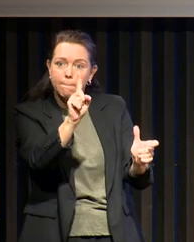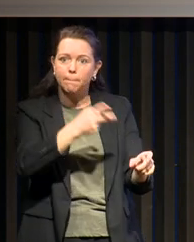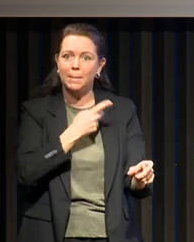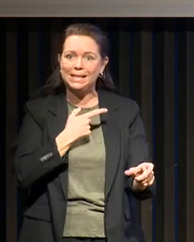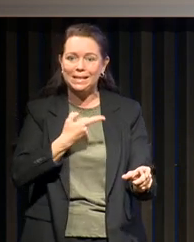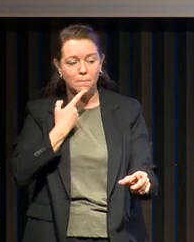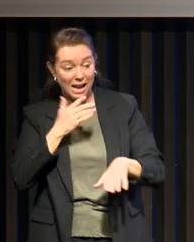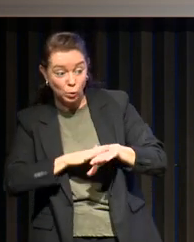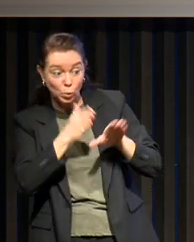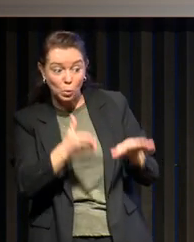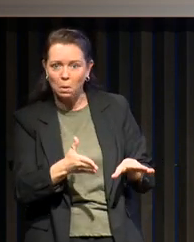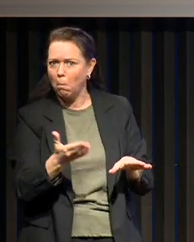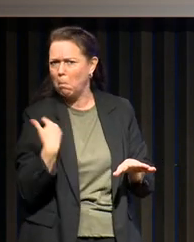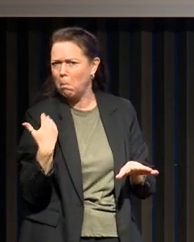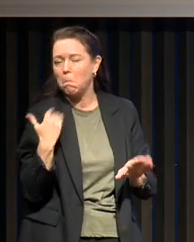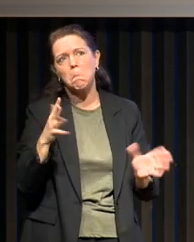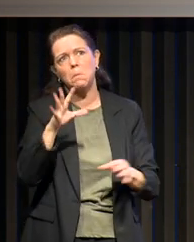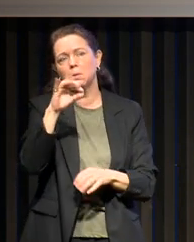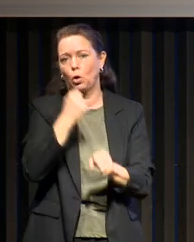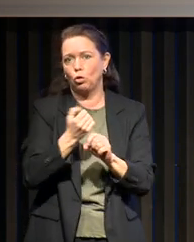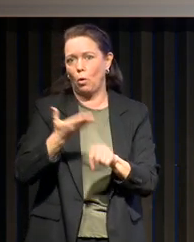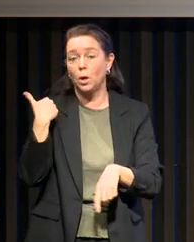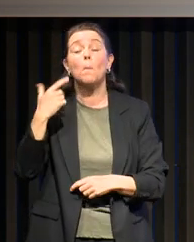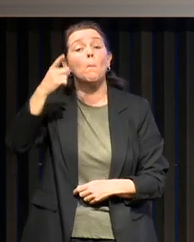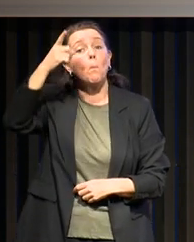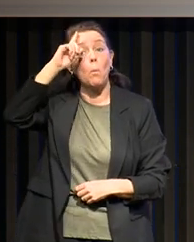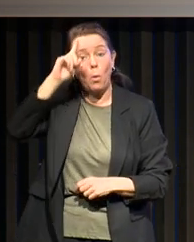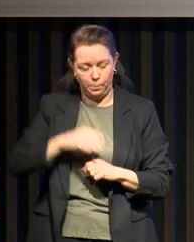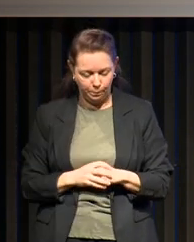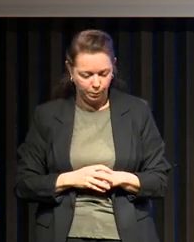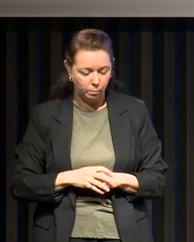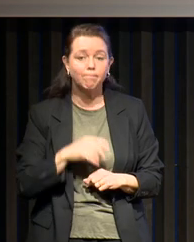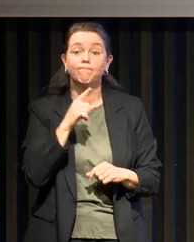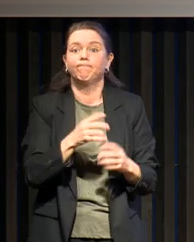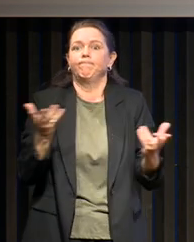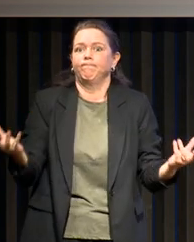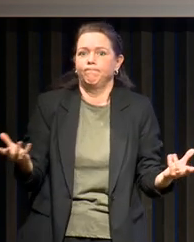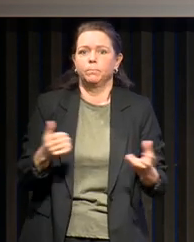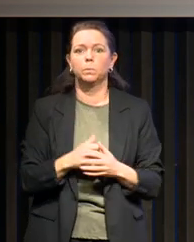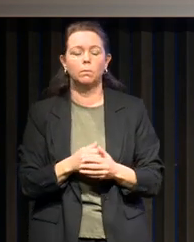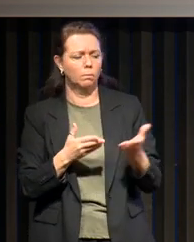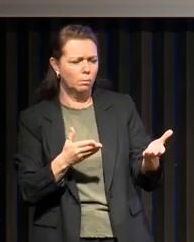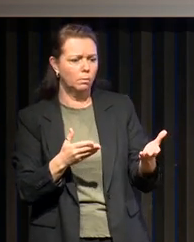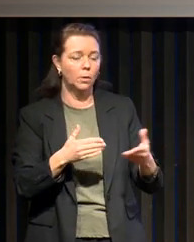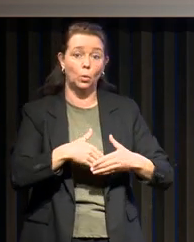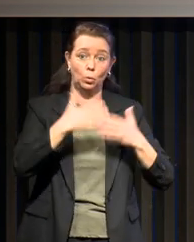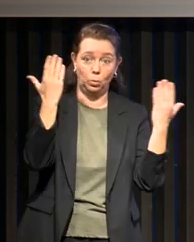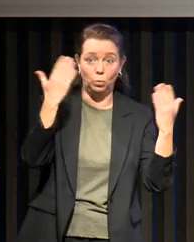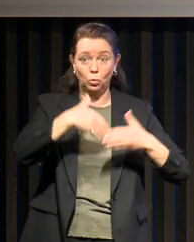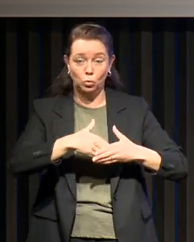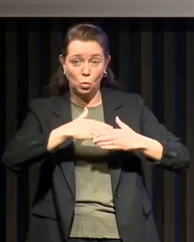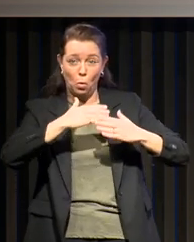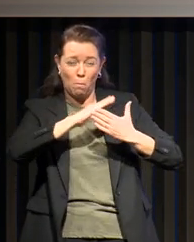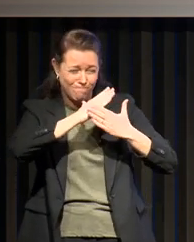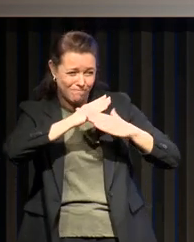environ 50 ans. Et en fait, c'est probablement que justement ces apnées du sommeil a donc ce paradoxe d'être entre la nuit et le jour,